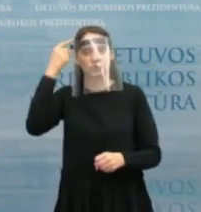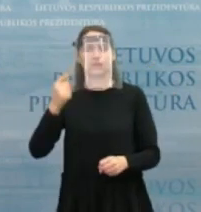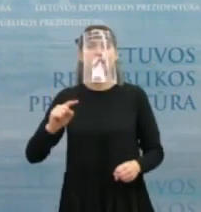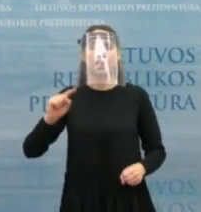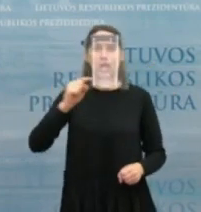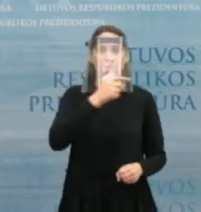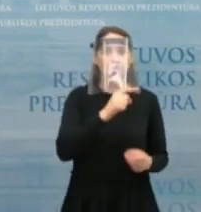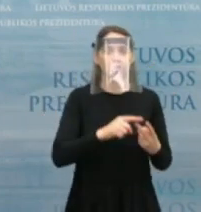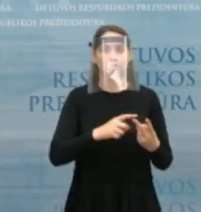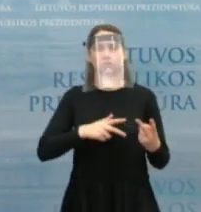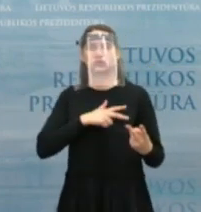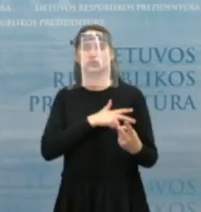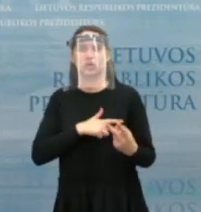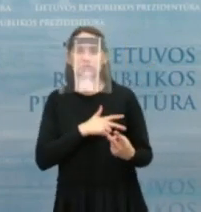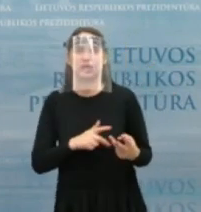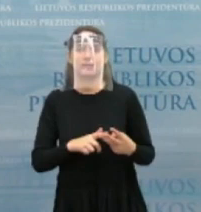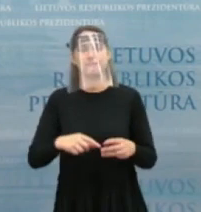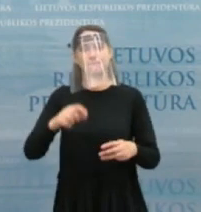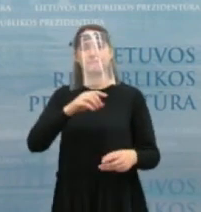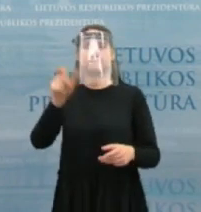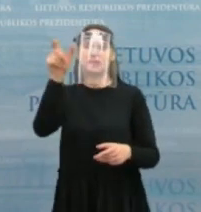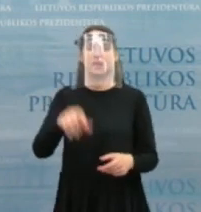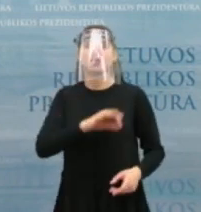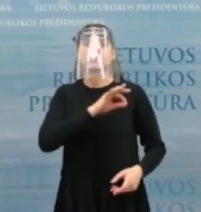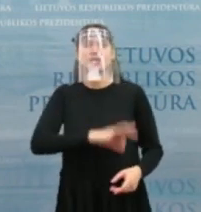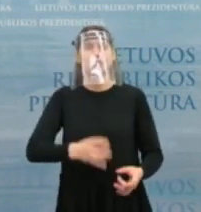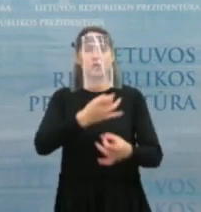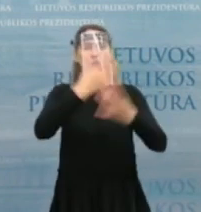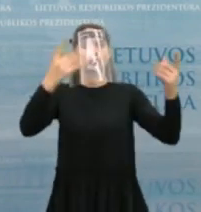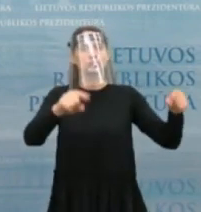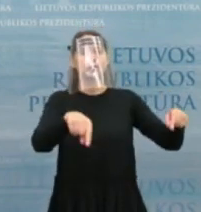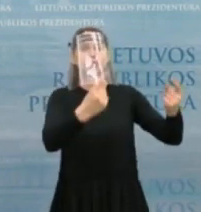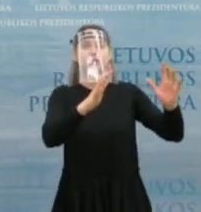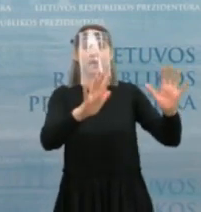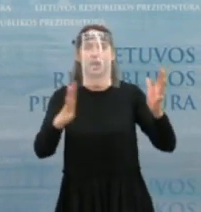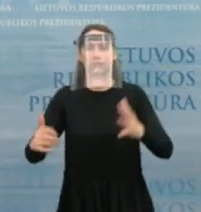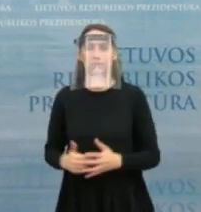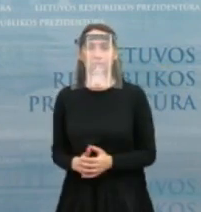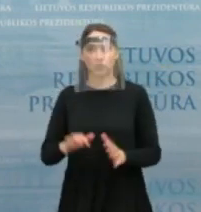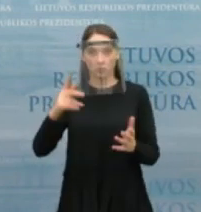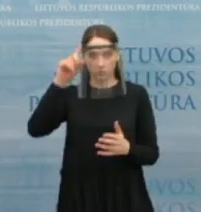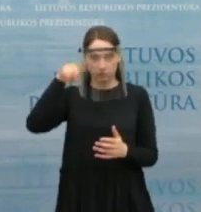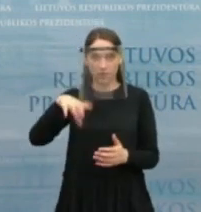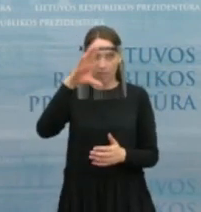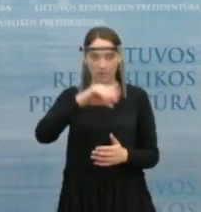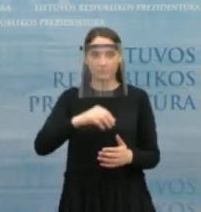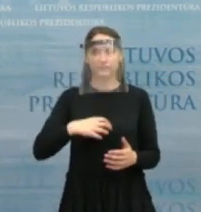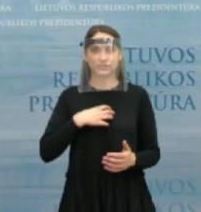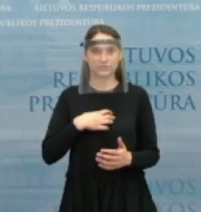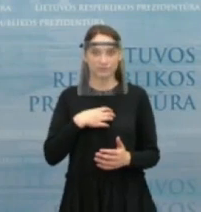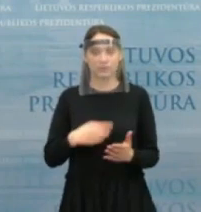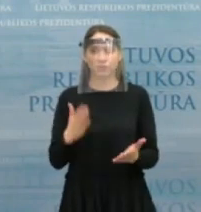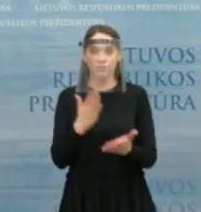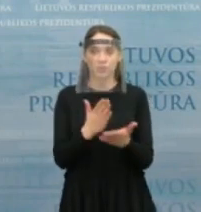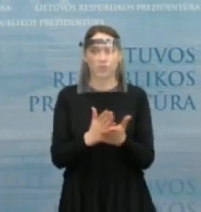socialinę ir pilietinę vertę kūra kultūros sektorius. Žinant ir matuojant tokius rodiklius, svarbu sukurti